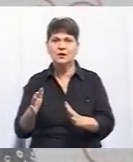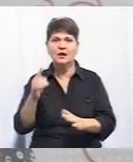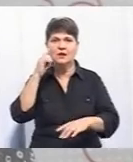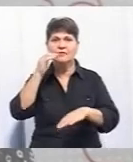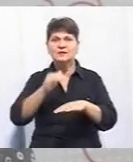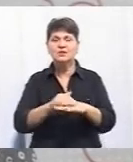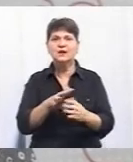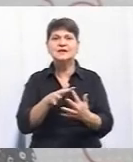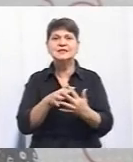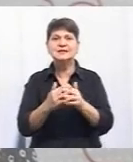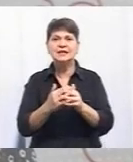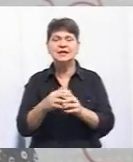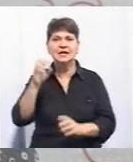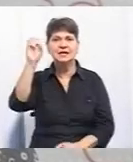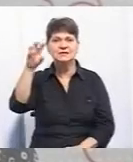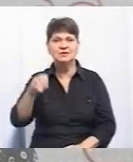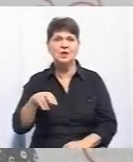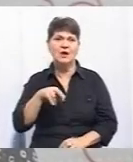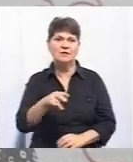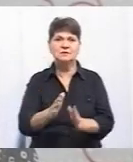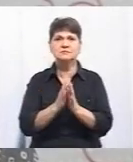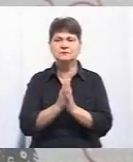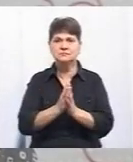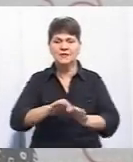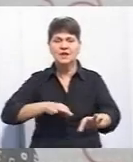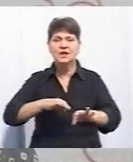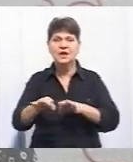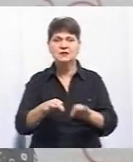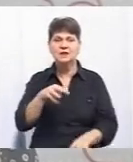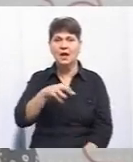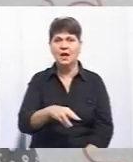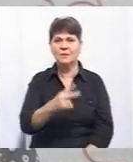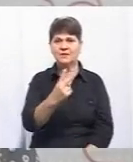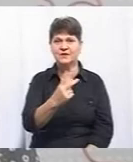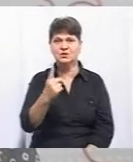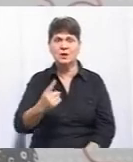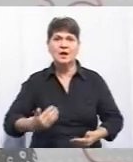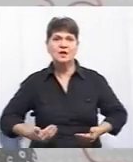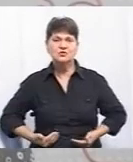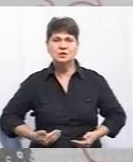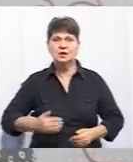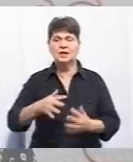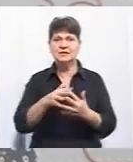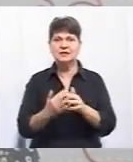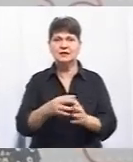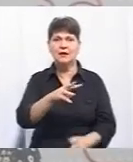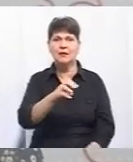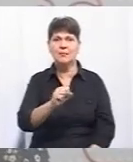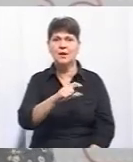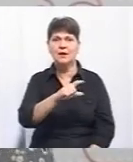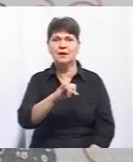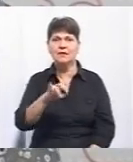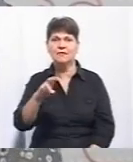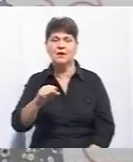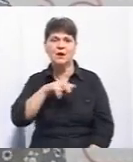їхньому селі Світлофор вийшли просити сьогодні обабіч траси міжнародного значення М-21 жителі села Махнівки Козятинського району.